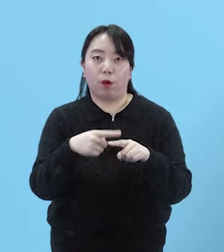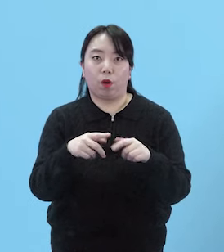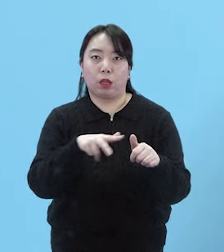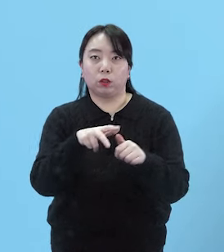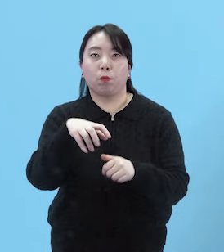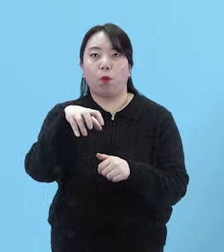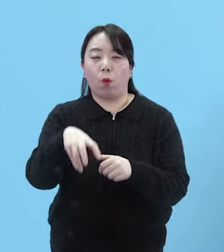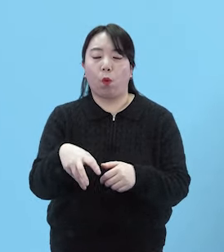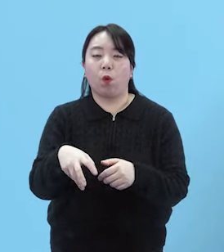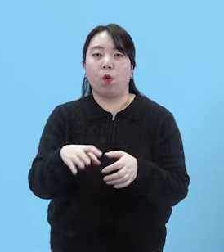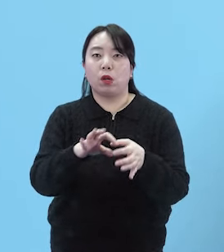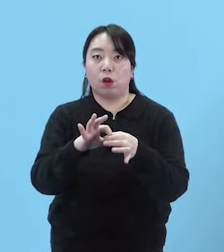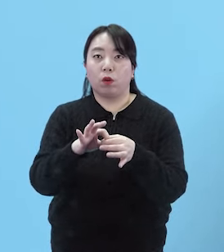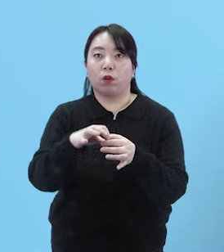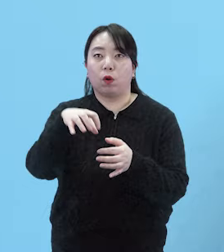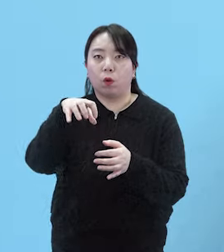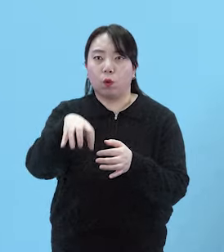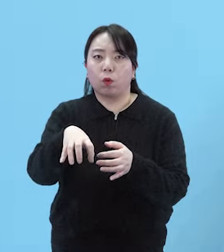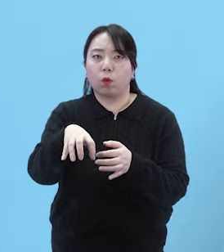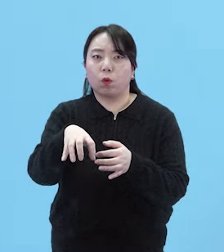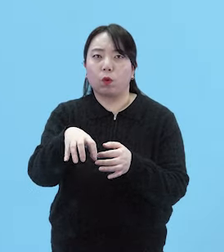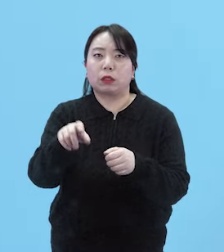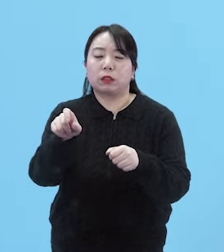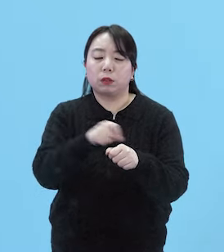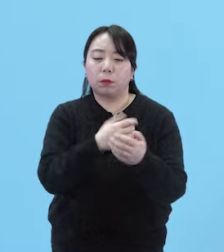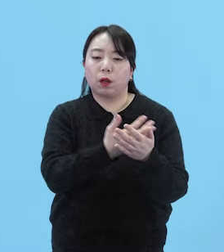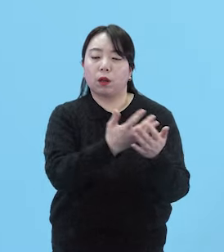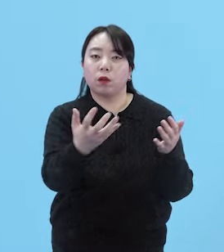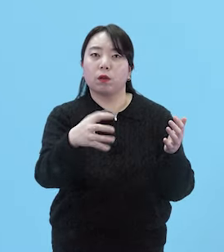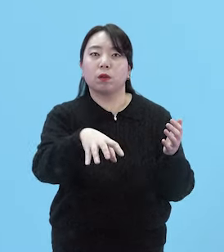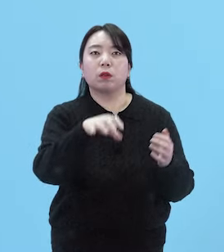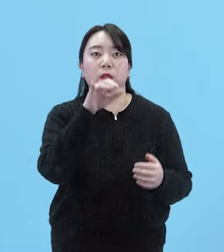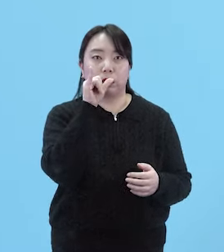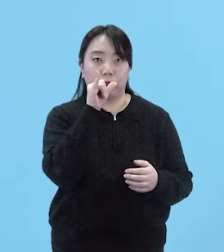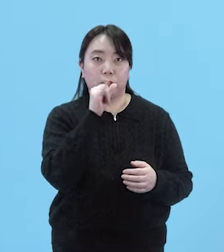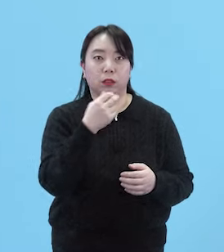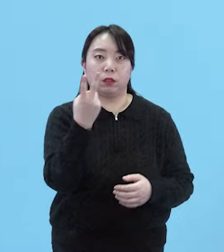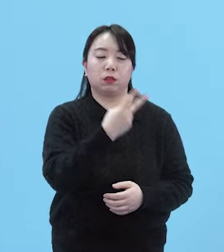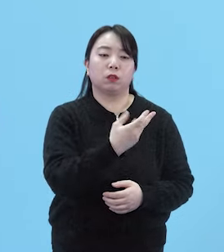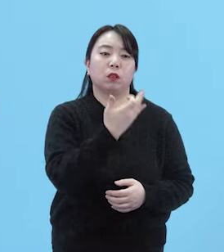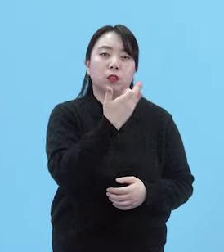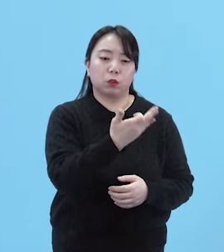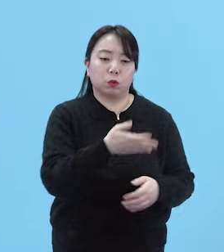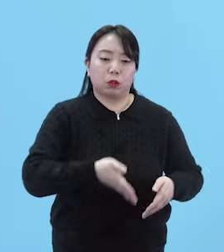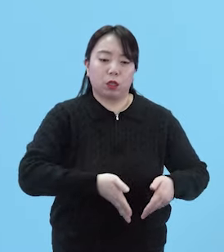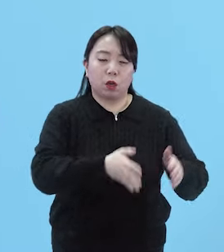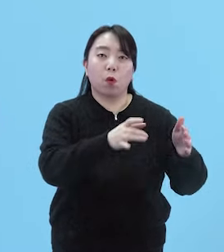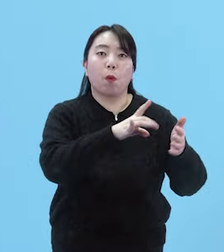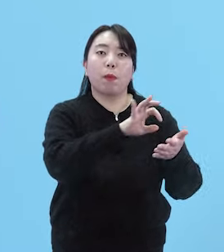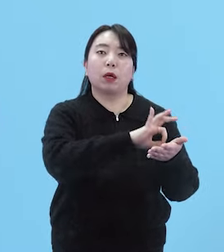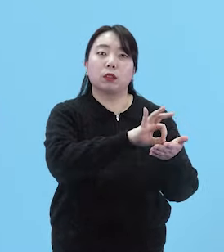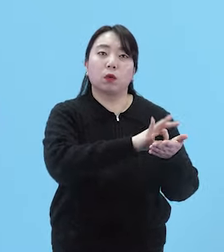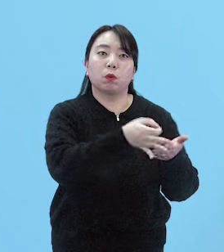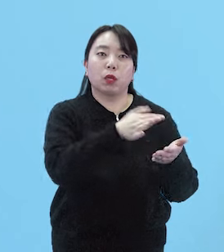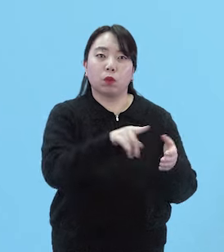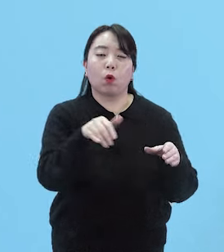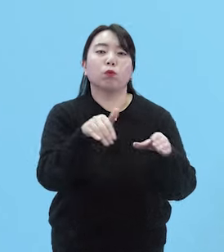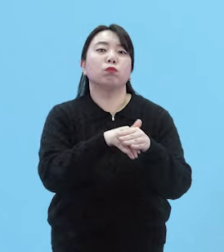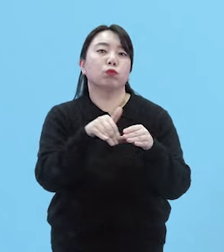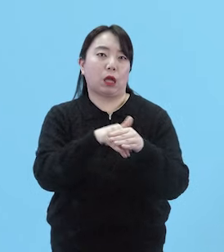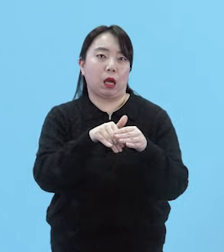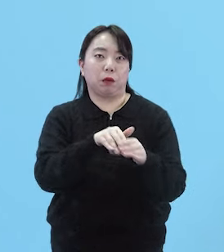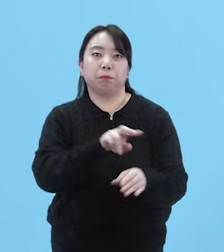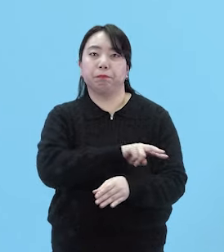통로에는 특별한 전시공간이 있습니다 지난 2019년 통로로만 쓰이던 공간을 문화공간으로